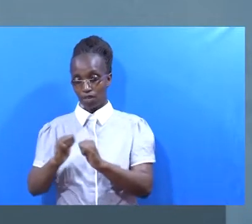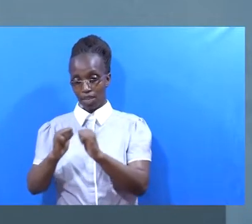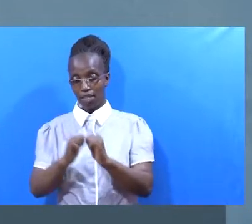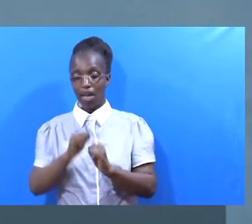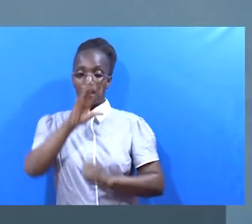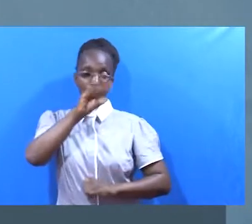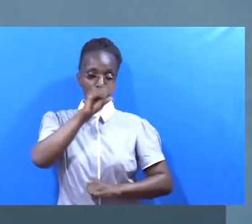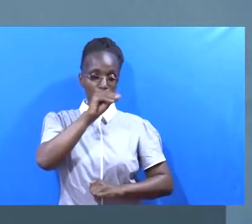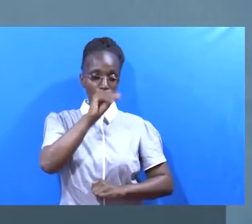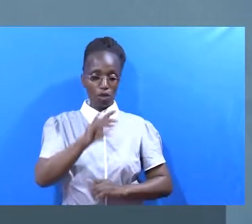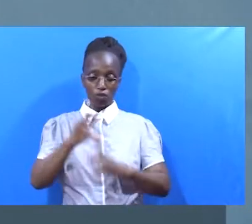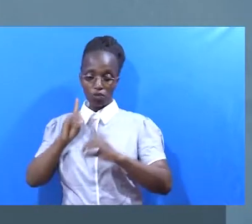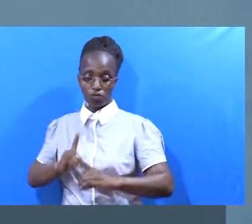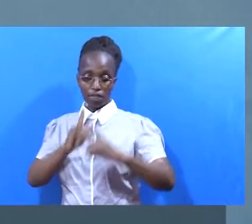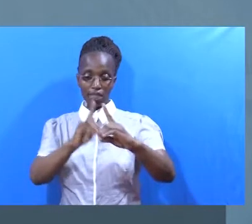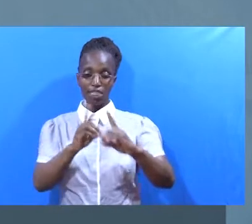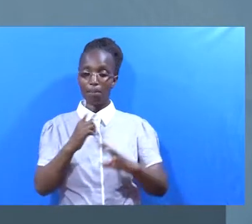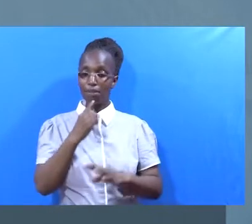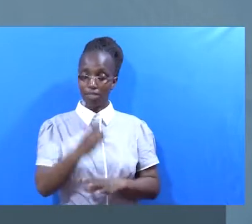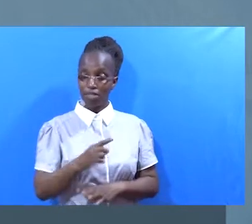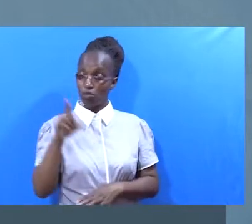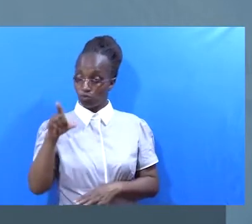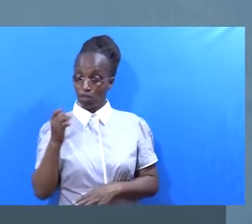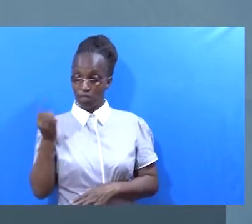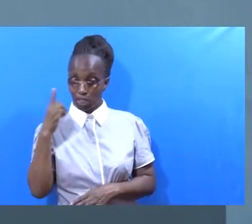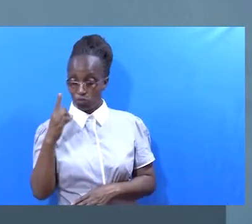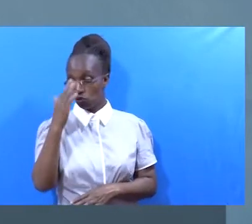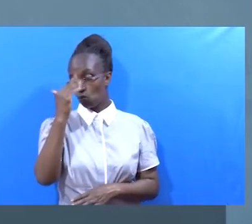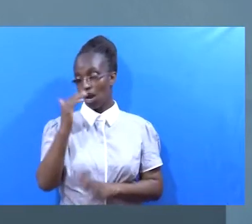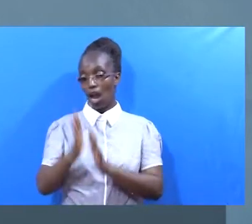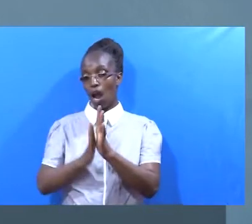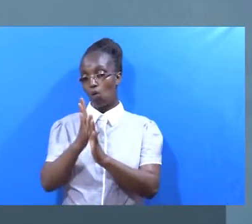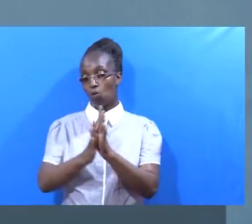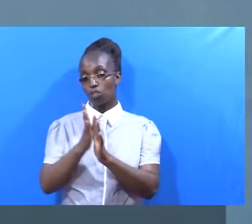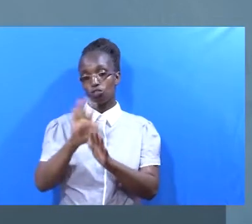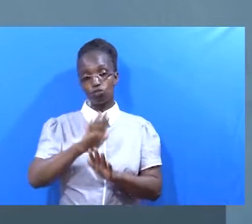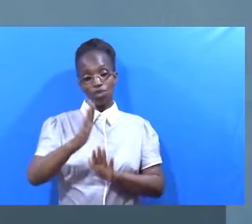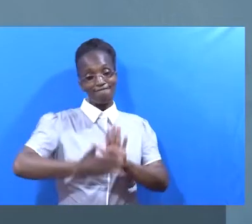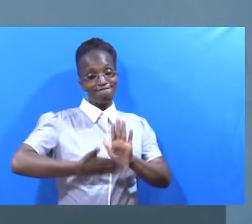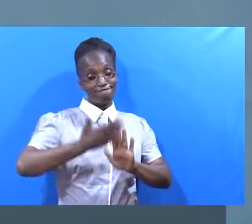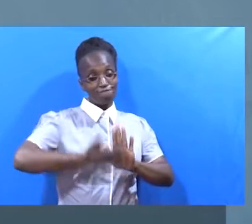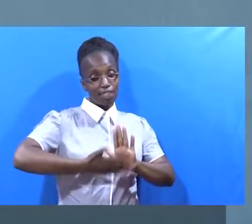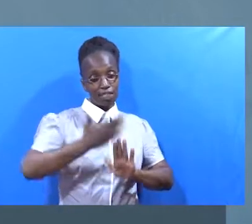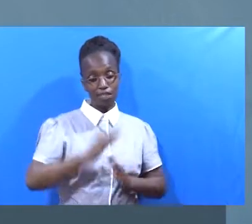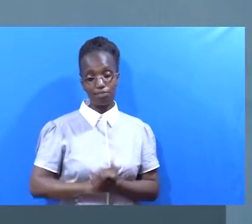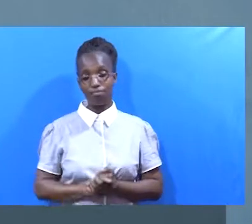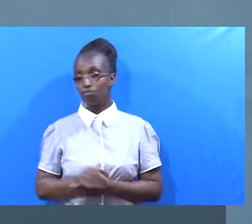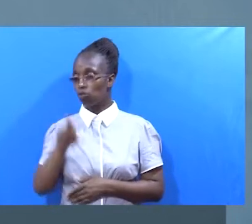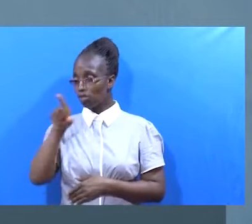Aka wambia Chee, melewa na hayo nilio watendea Nini